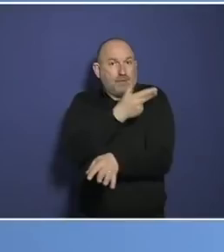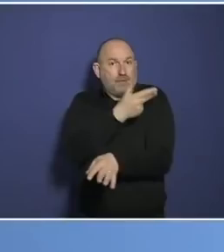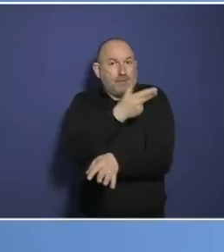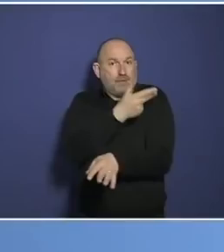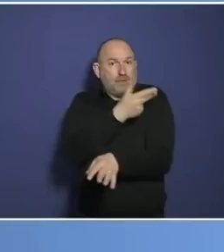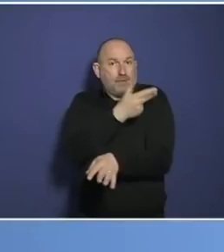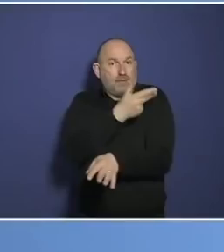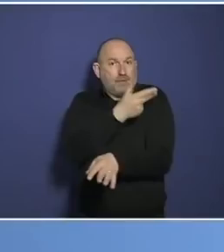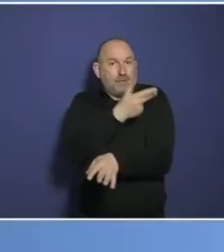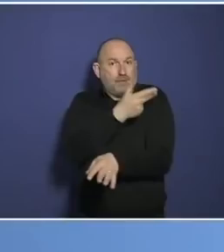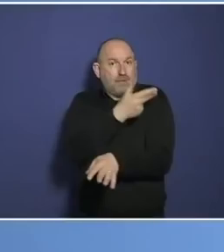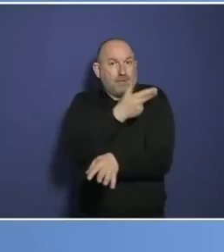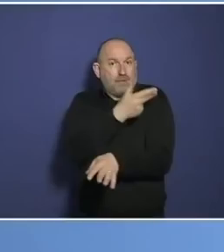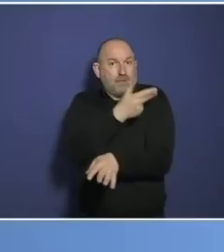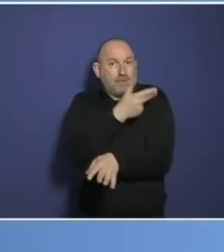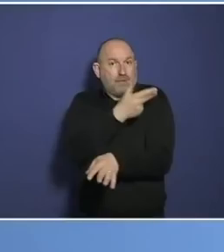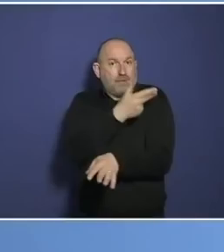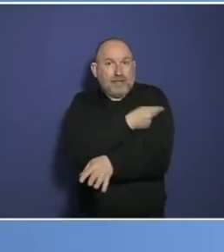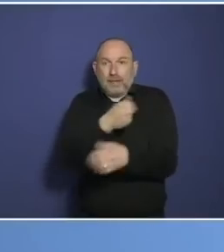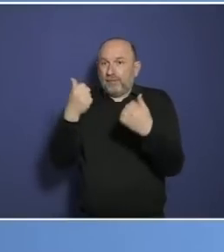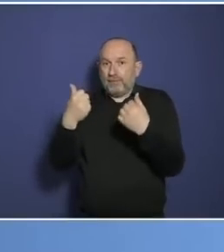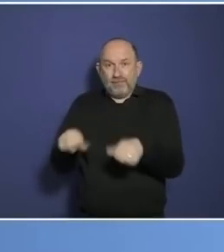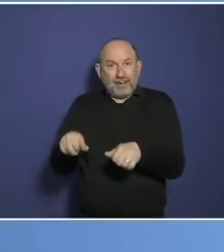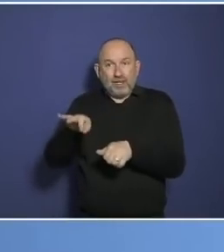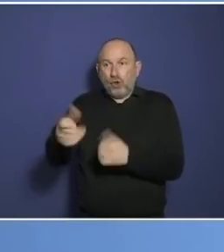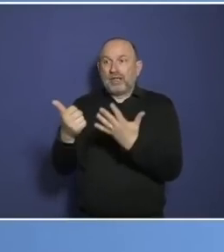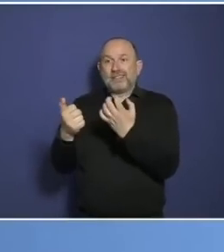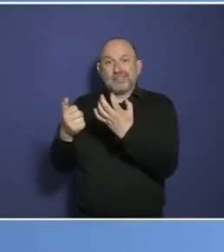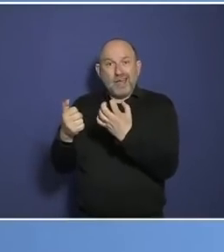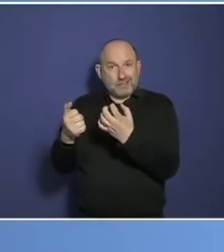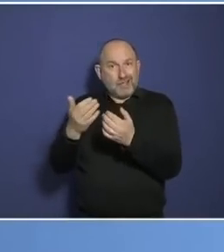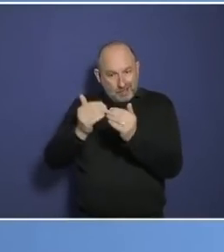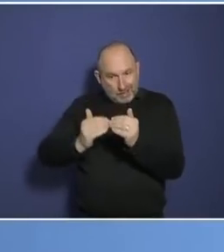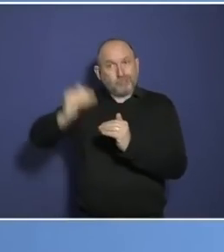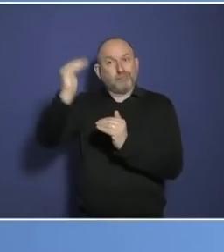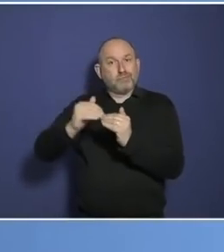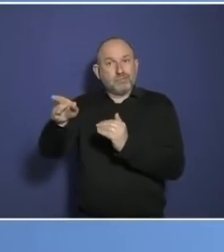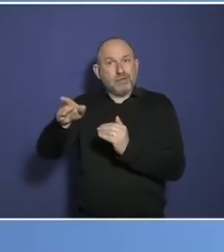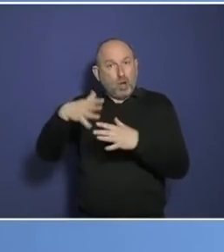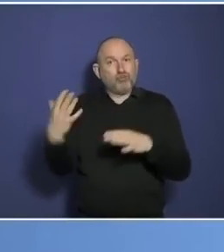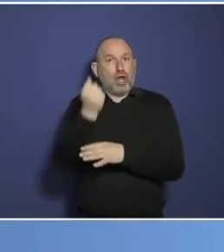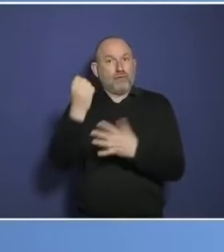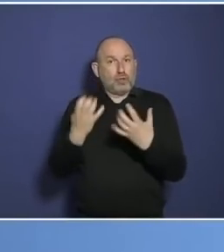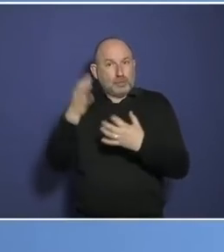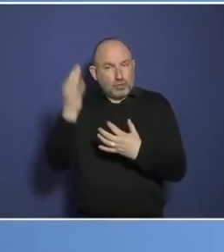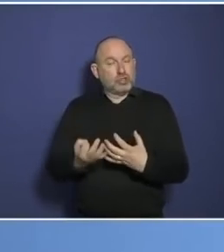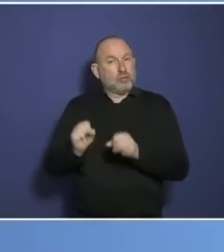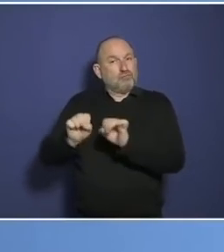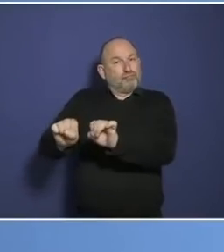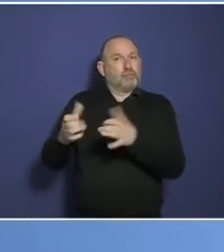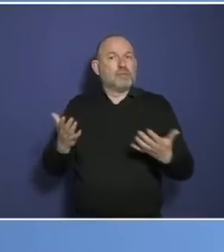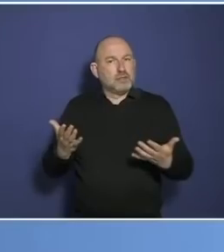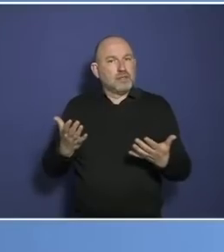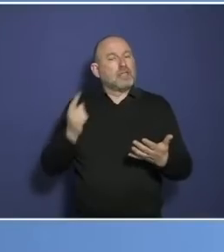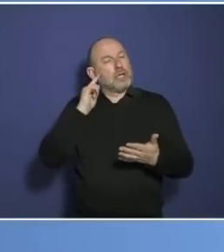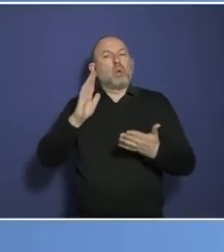eine Wendehalsigkeit, die man sich kaum vorstellen kann. Von daher war ich davon ausgegangen, dass dieser moderate Kompromiss